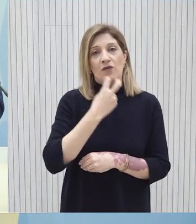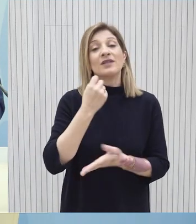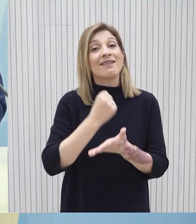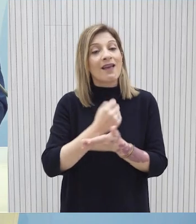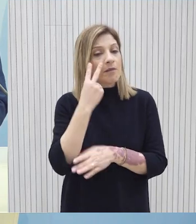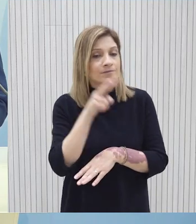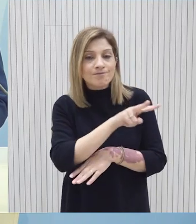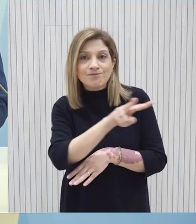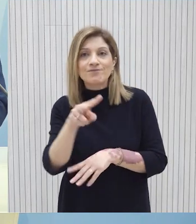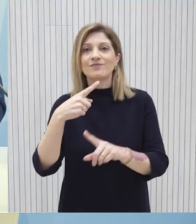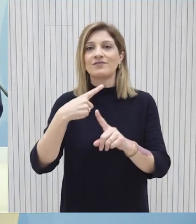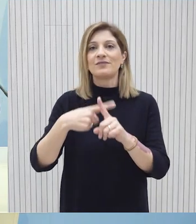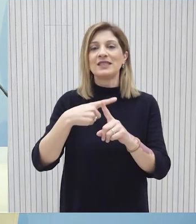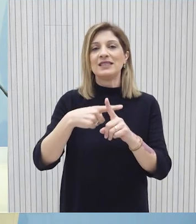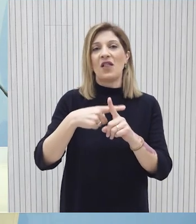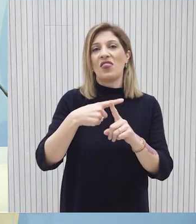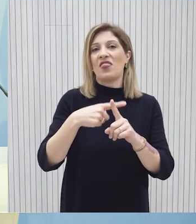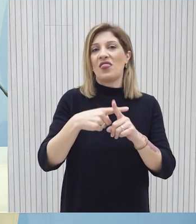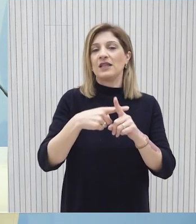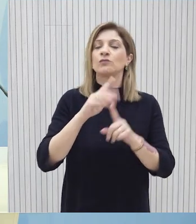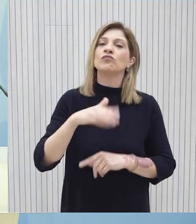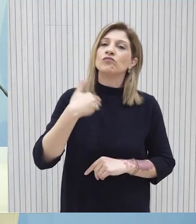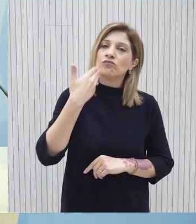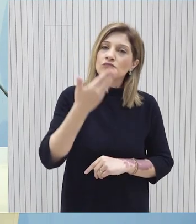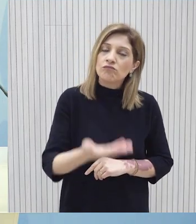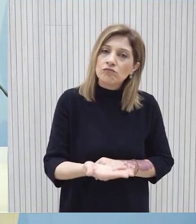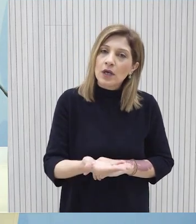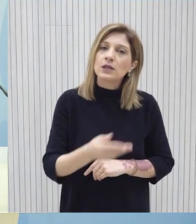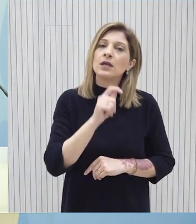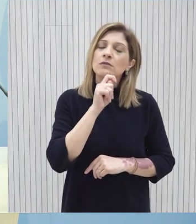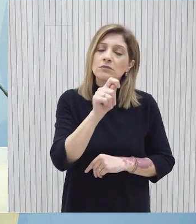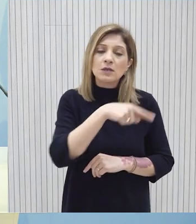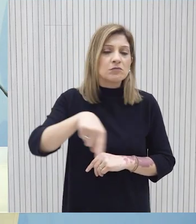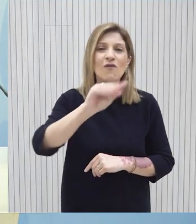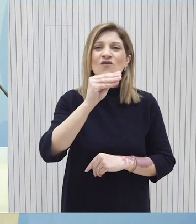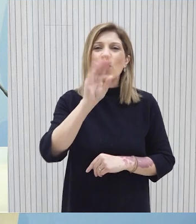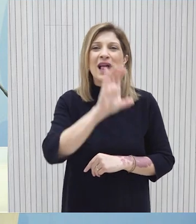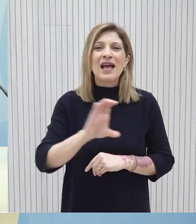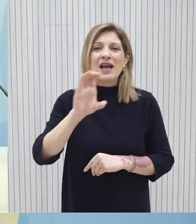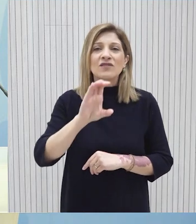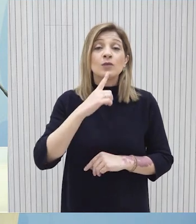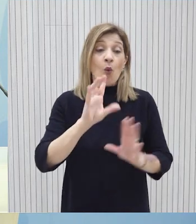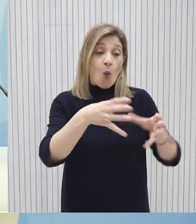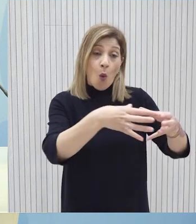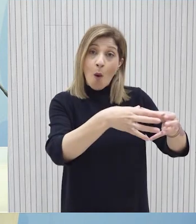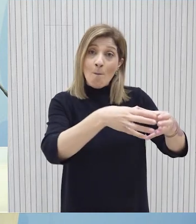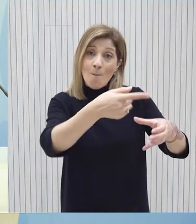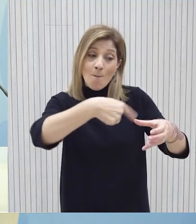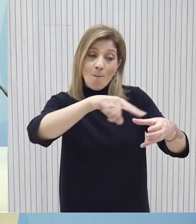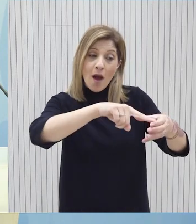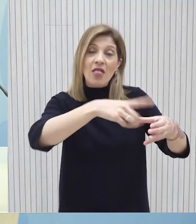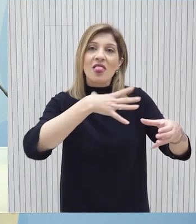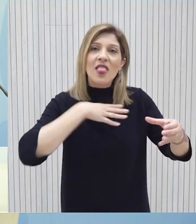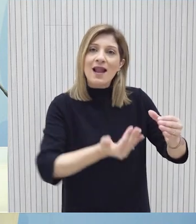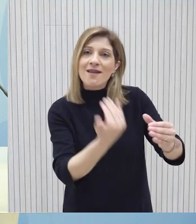θετική τους αντίδραση στην παρέμβαση της Υπουργού ακολούθησε η δεδηλωμένη τους πρόθεση να επισκεφθεί αντιπροσωπεία της Επιτροπής στην χώρα